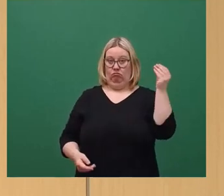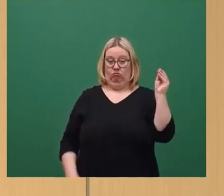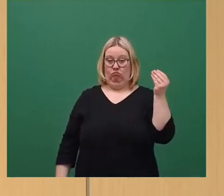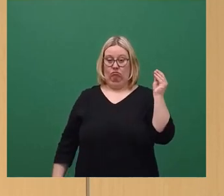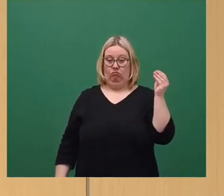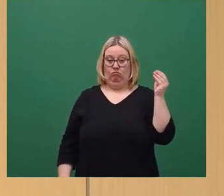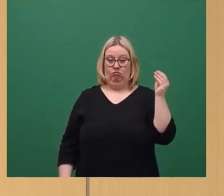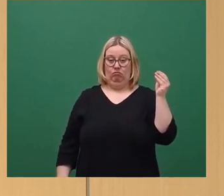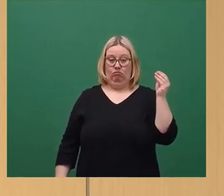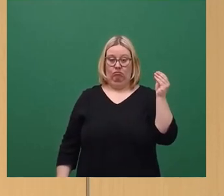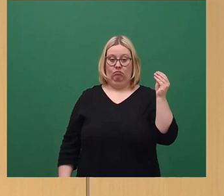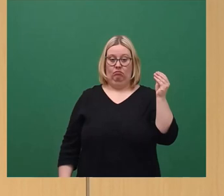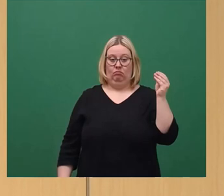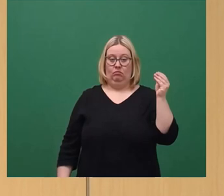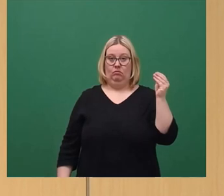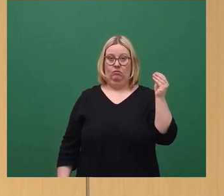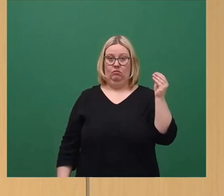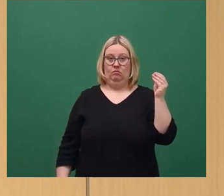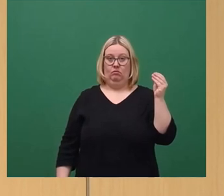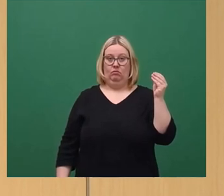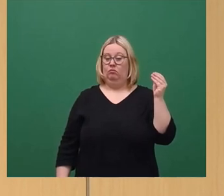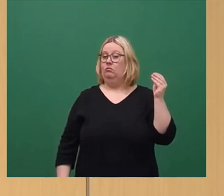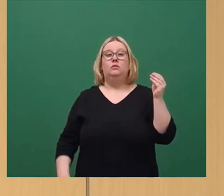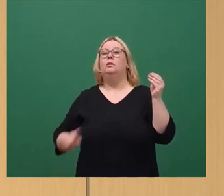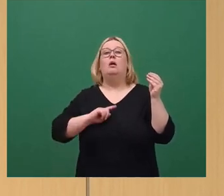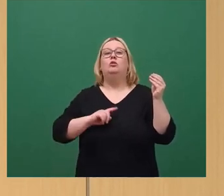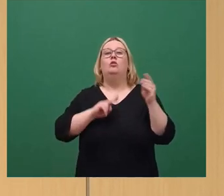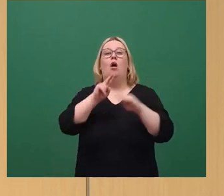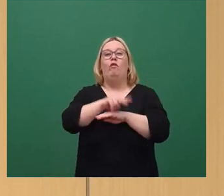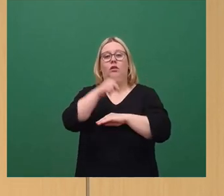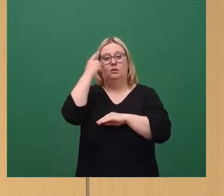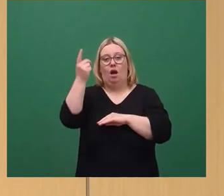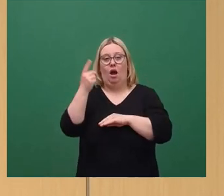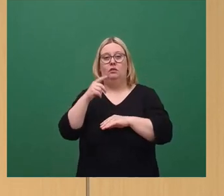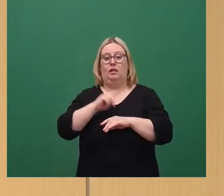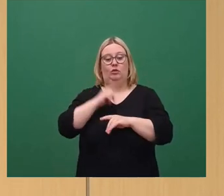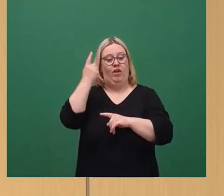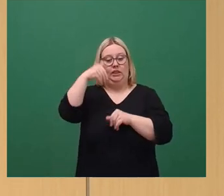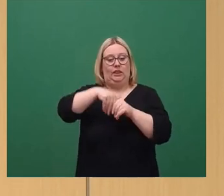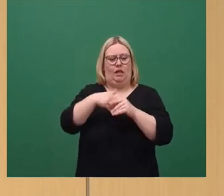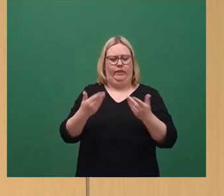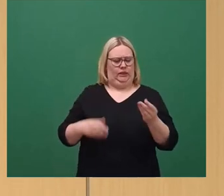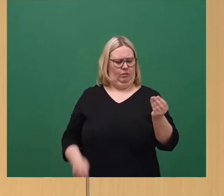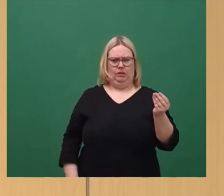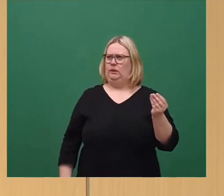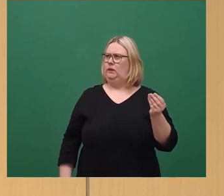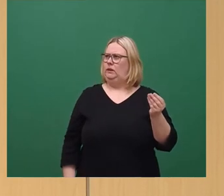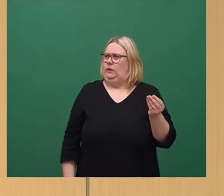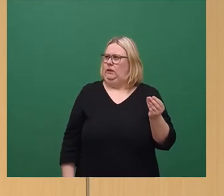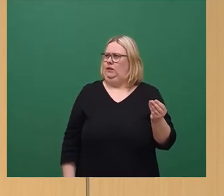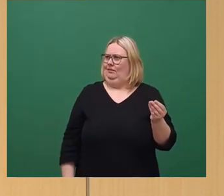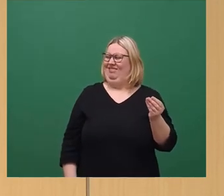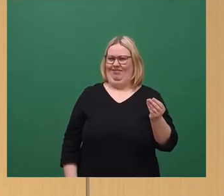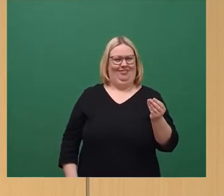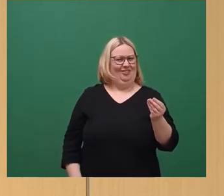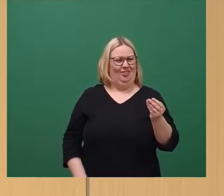nicht, weil ich nicht im Aufsichtsrat bin und deswegen nicht weiß, was da drin steht, wie ganz viele andere hier.